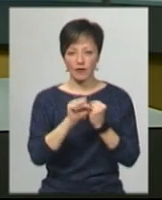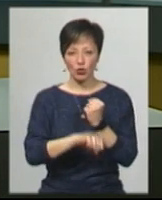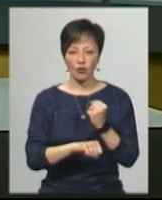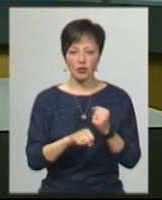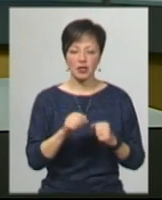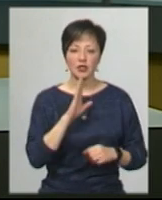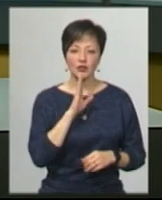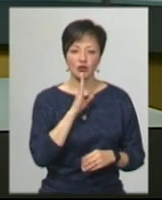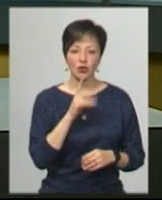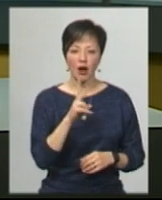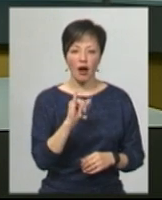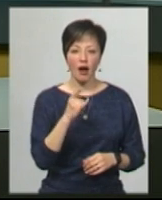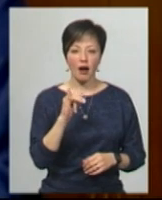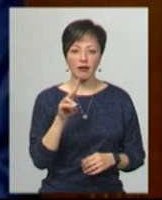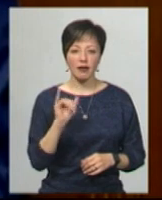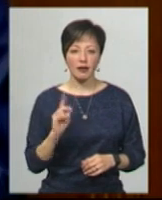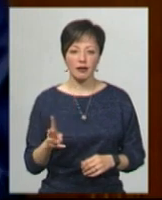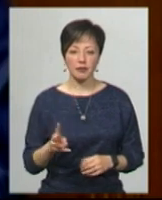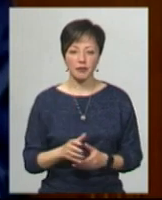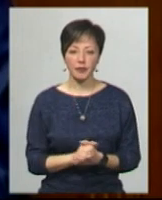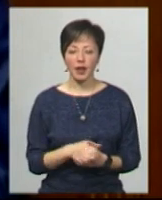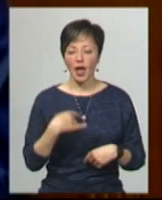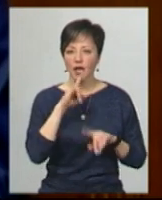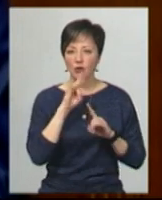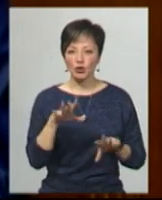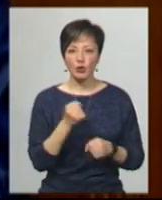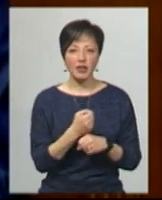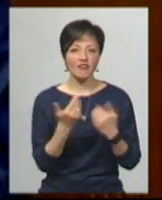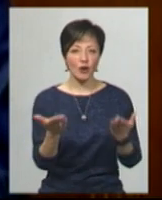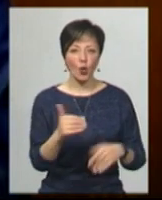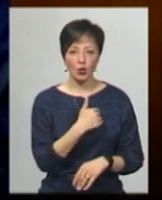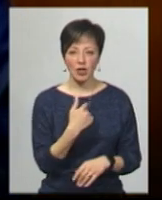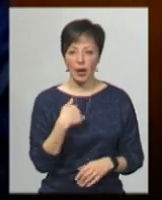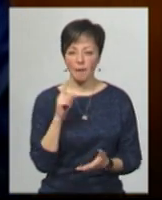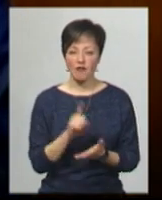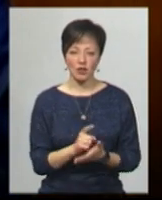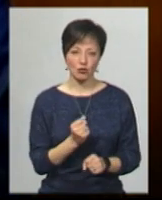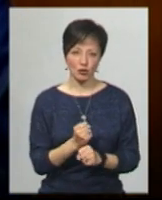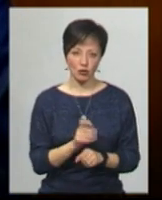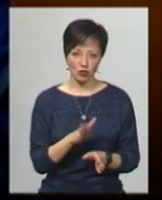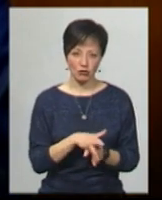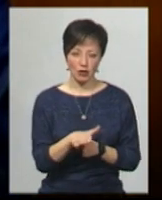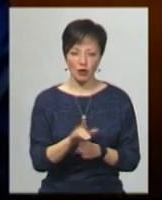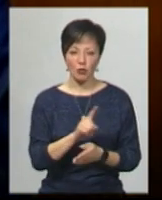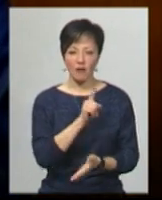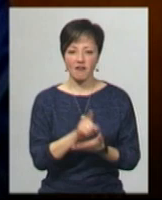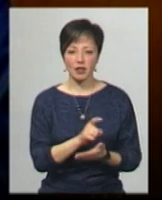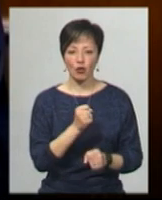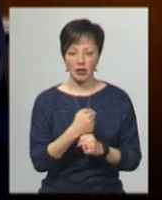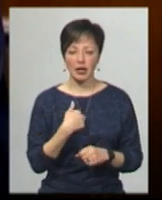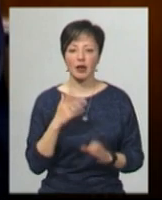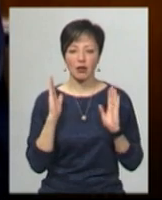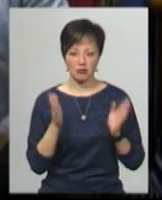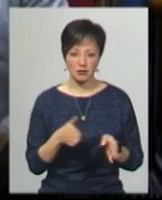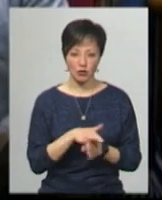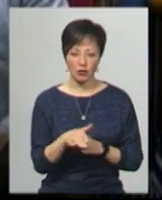кагарлику дівчиною. Я не буду робити то, що ви хочете, я буду робити то, що повинен робити. І то, що повинен робити, я зроблю.